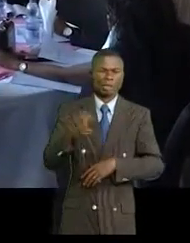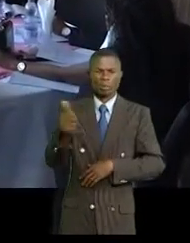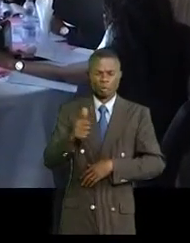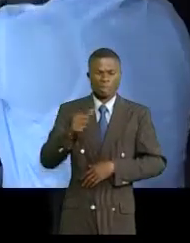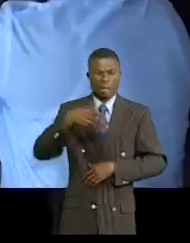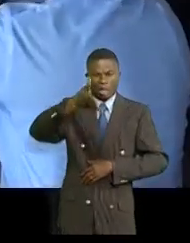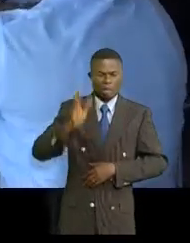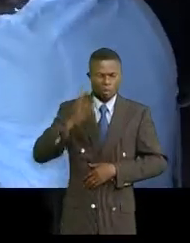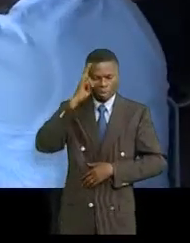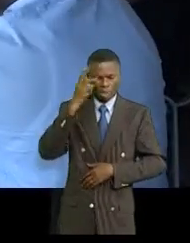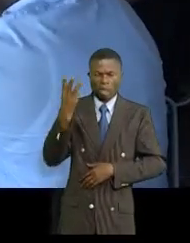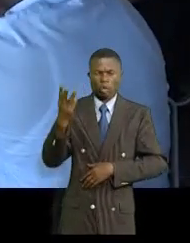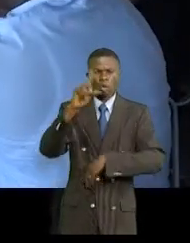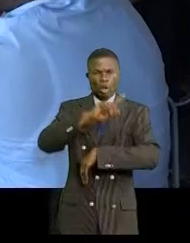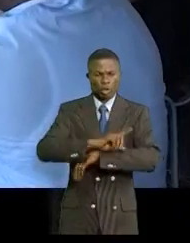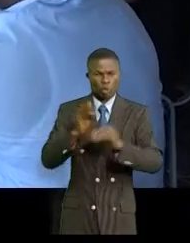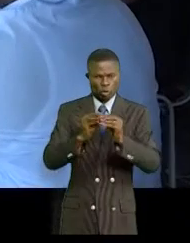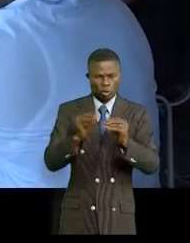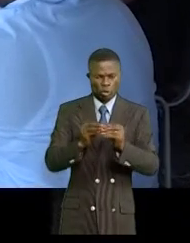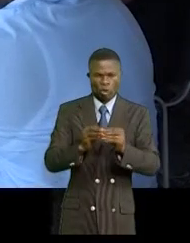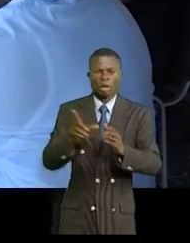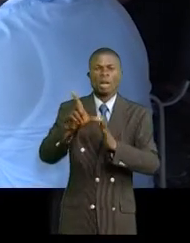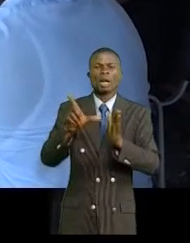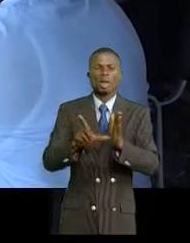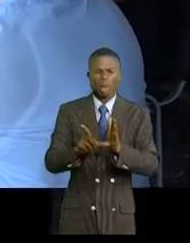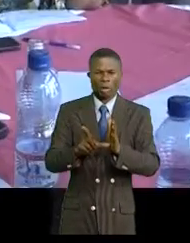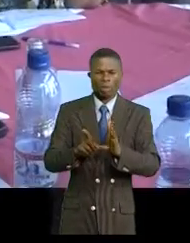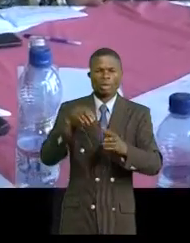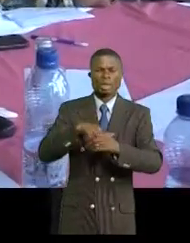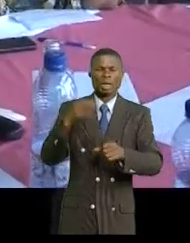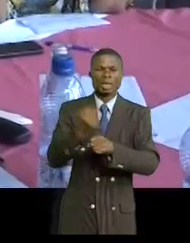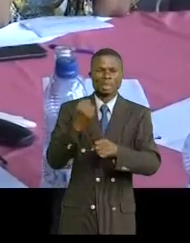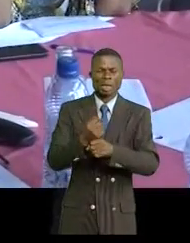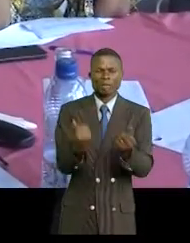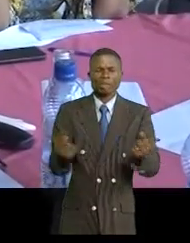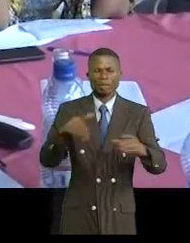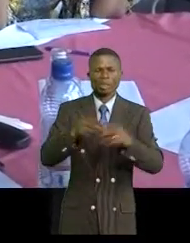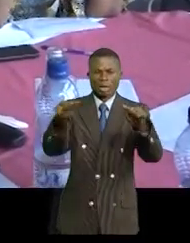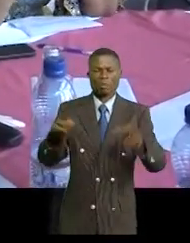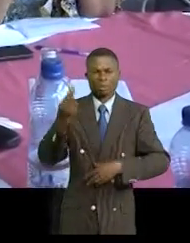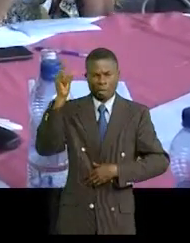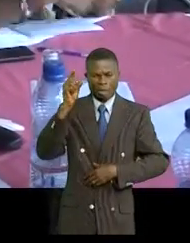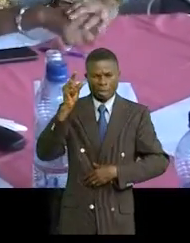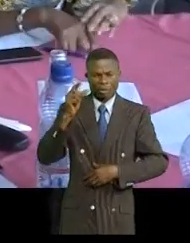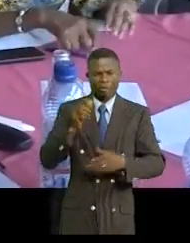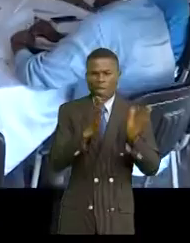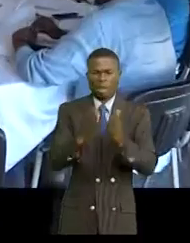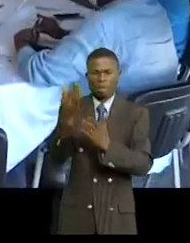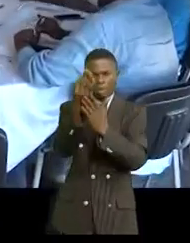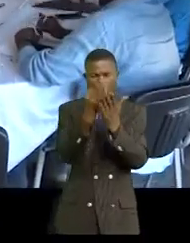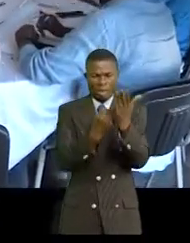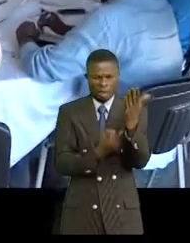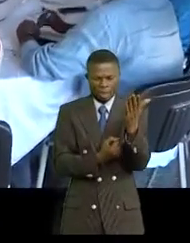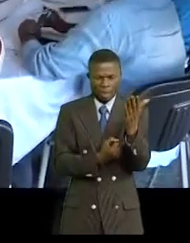réfléchi pendant trois jours sur la législation existante sur le travail des enfants dans le mine. Ils ont dressé la liste de